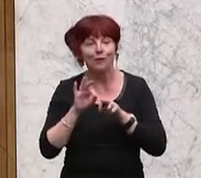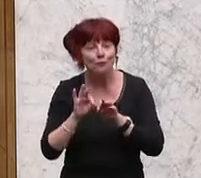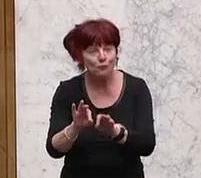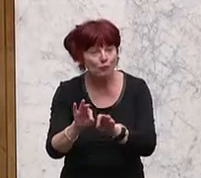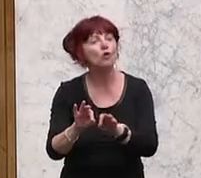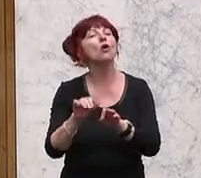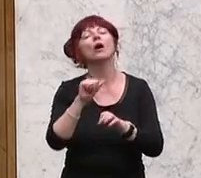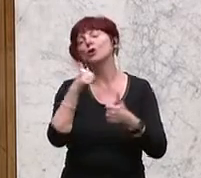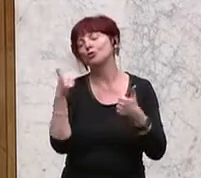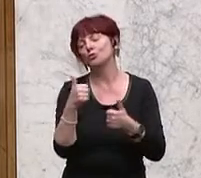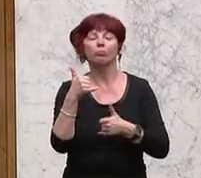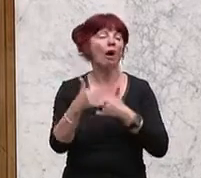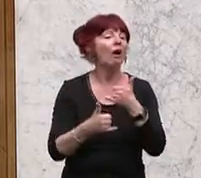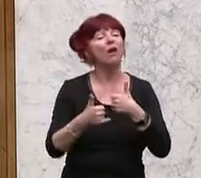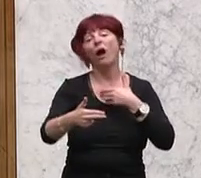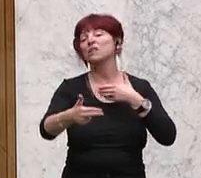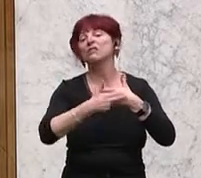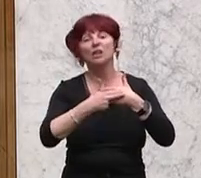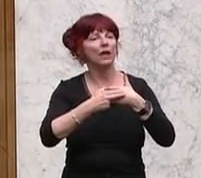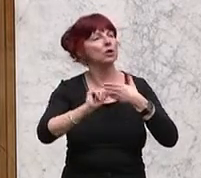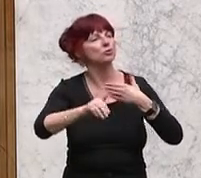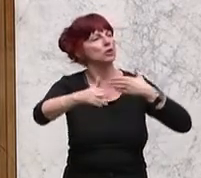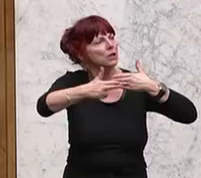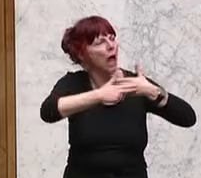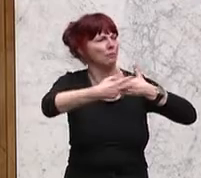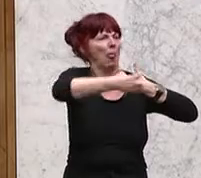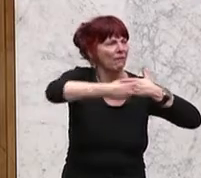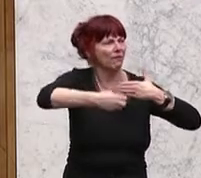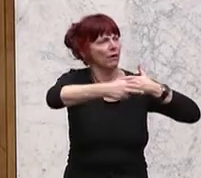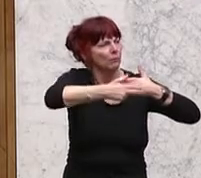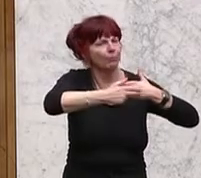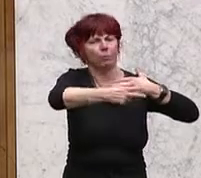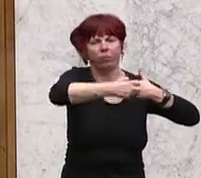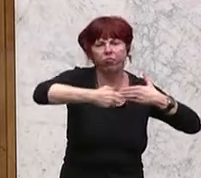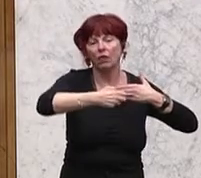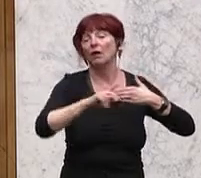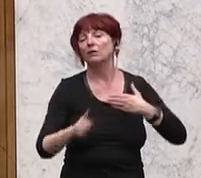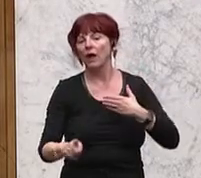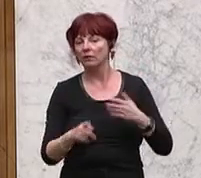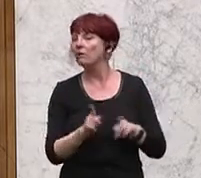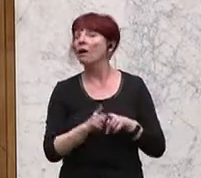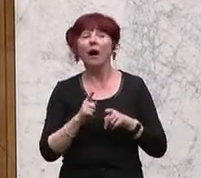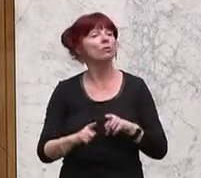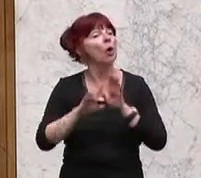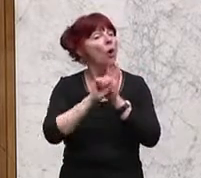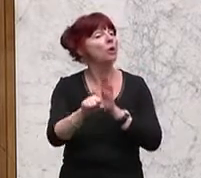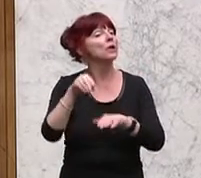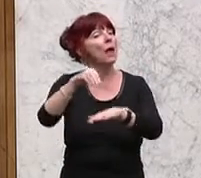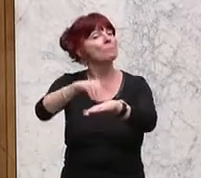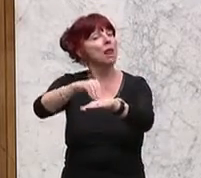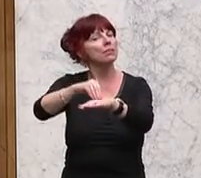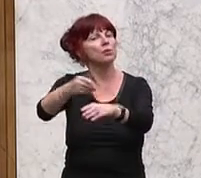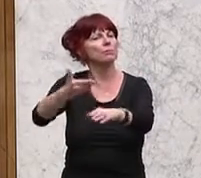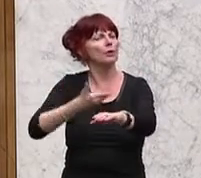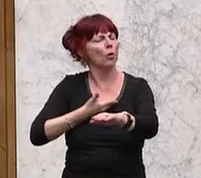und aberkratzen, sondern die melden sich, wenn sie wollen, an. Und dann kriegen Sie die und fertig und kontrolliert wird es über die